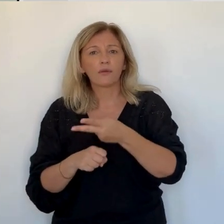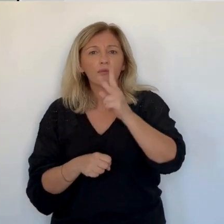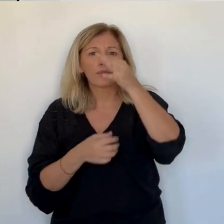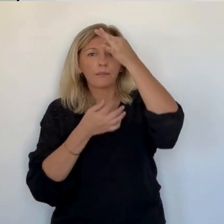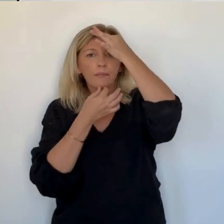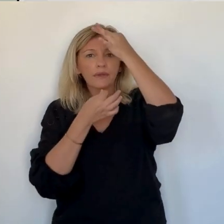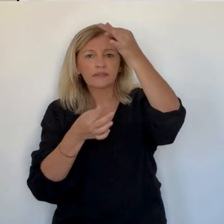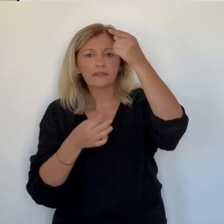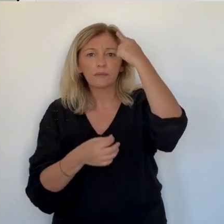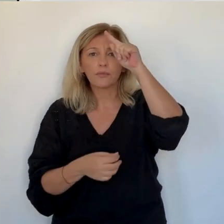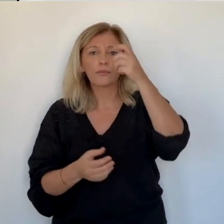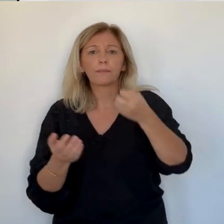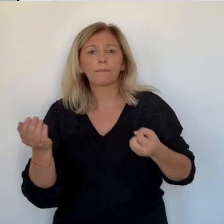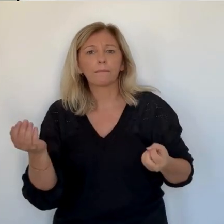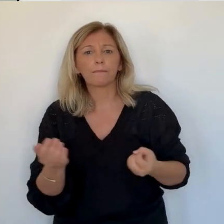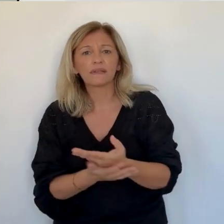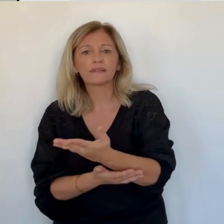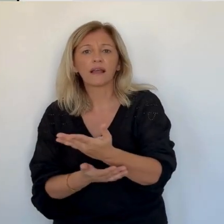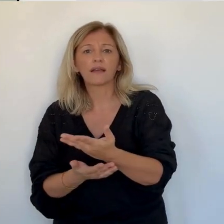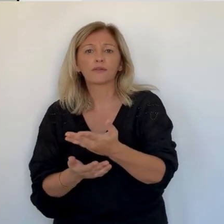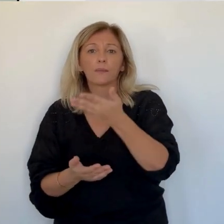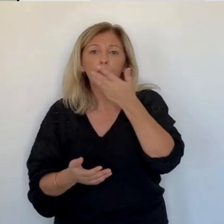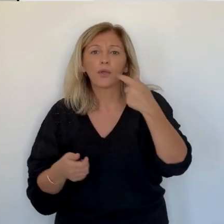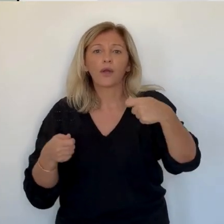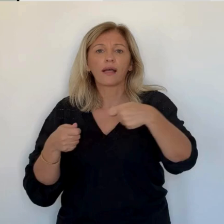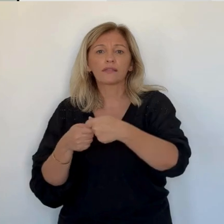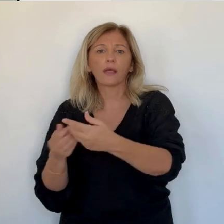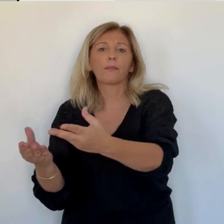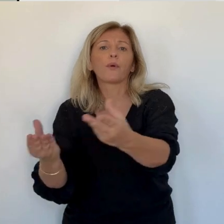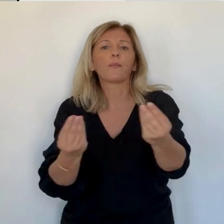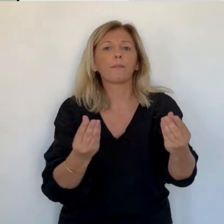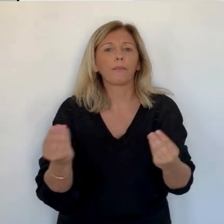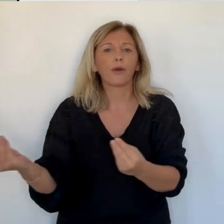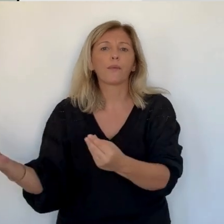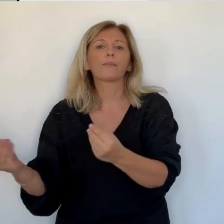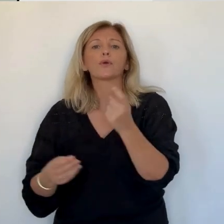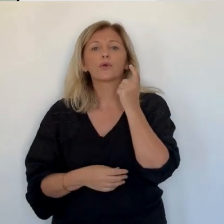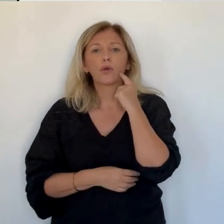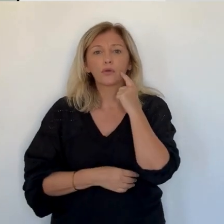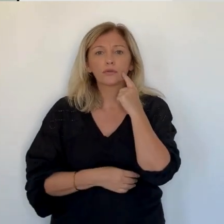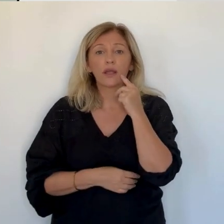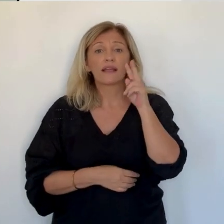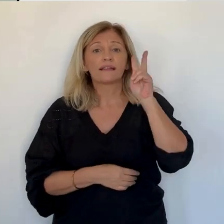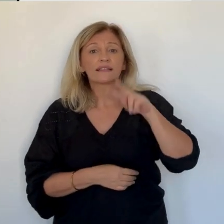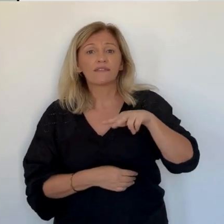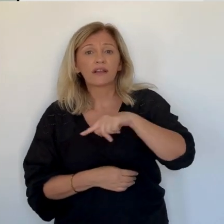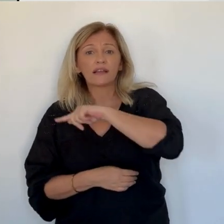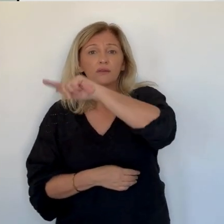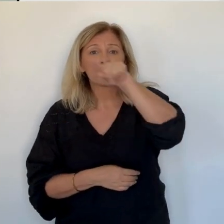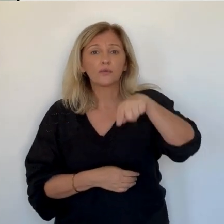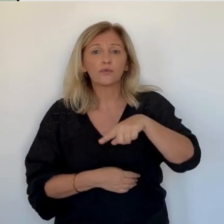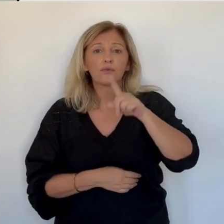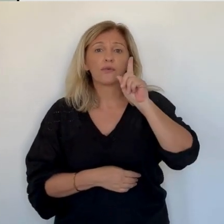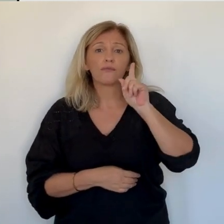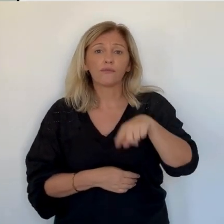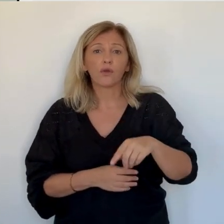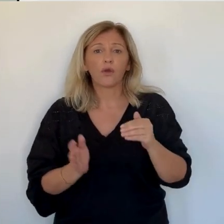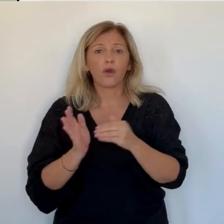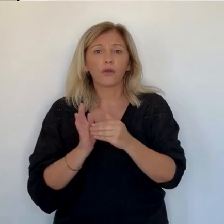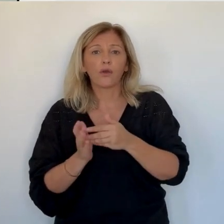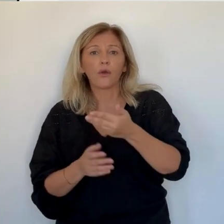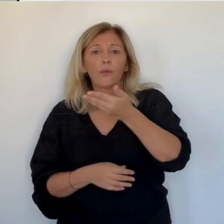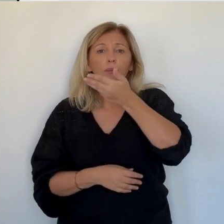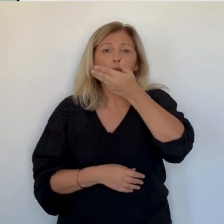de l'Environnement concernant ces alertes de pollution. Il faudrait qu'il y ait un travail plus précis au niveau local pour adapter aussi